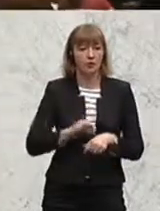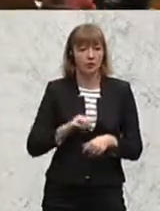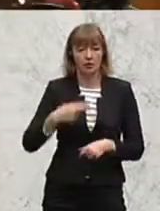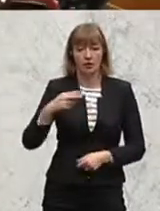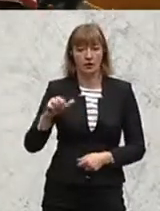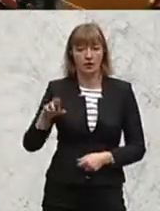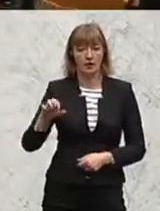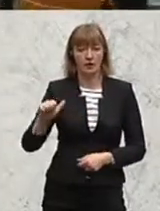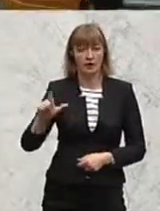Wort gemeldet.